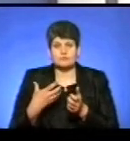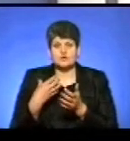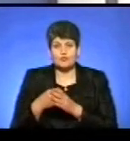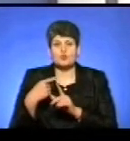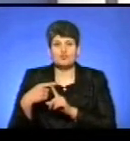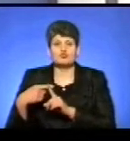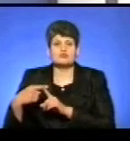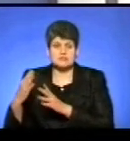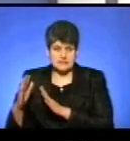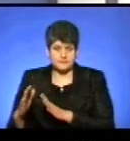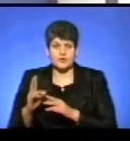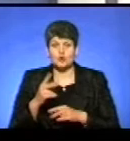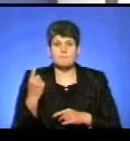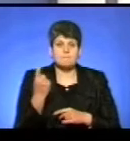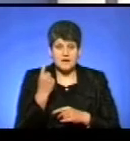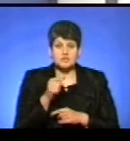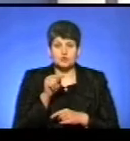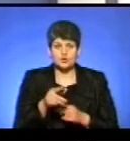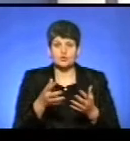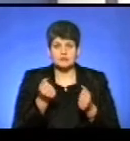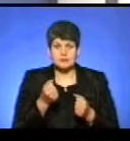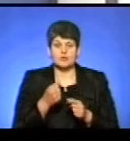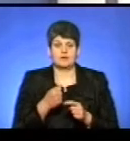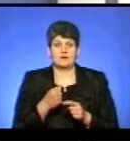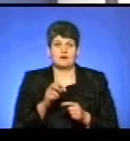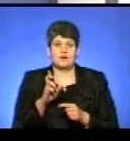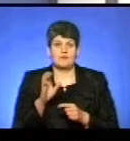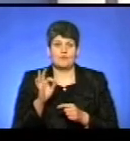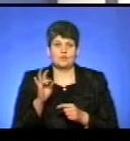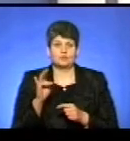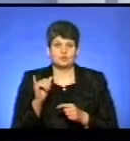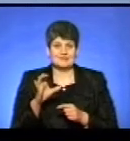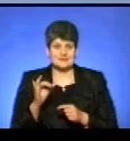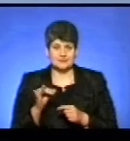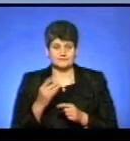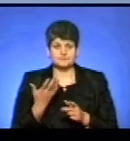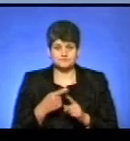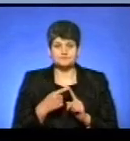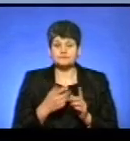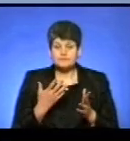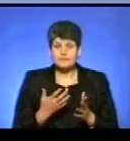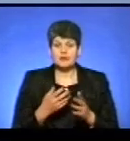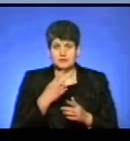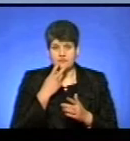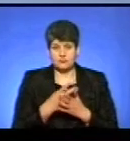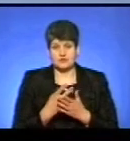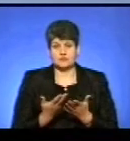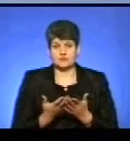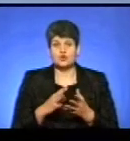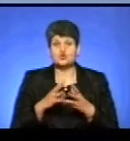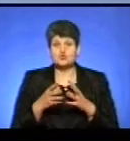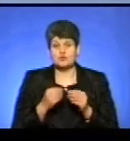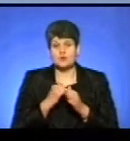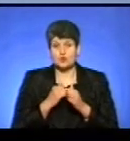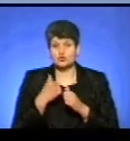плюси. Я завжди говорю, хто перший, той отримує відповідні бонуси. Ми навіть бачимо по інфраструктурній субвенції. Сума з